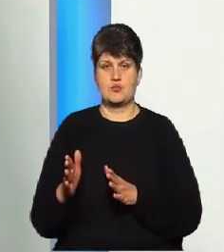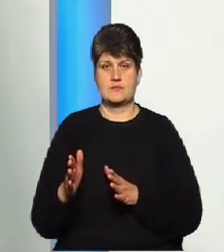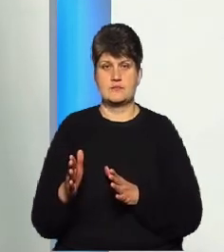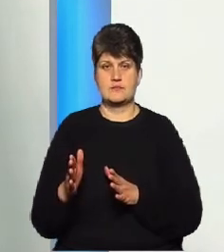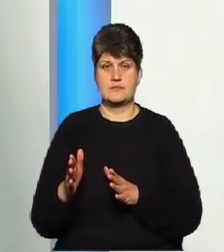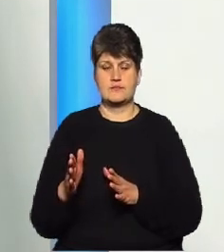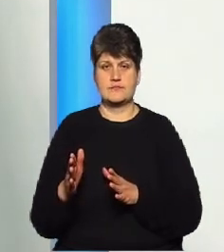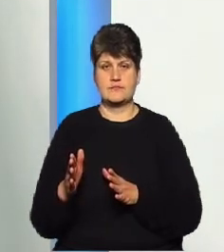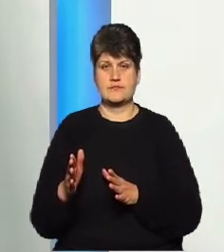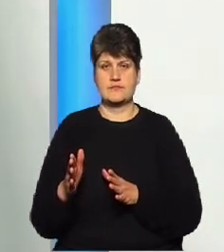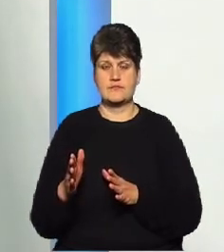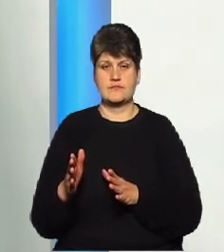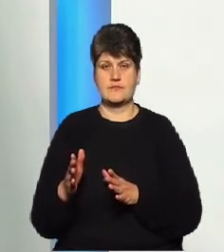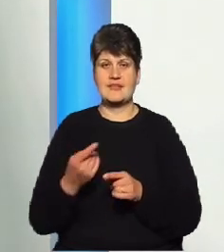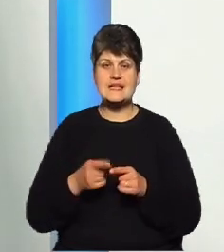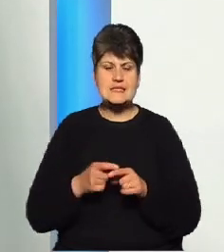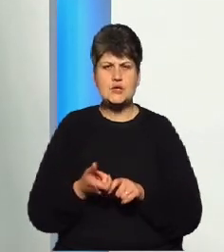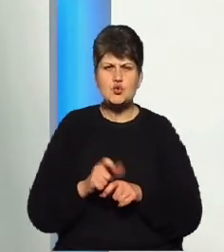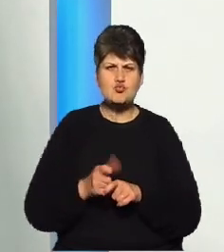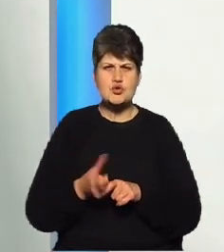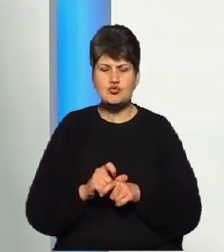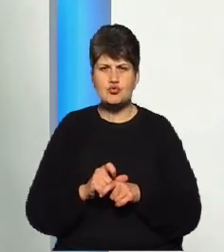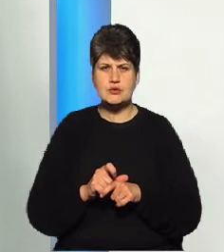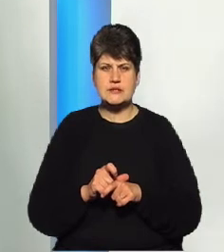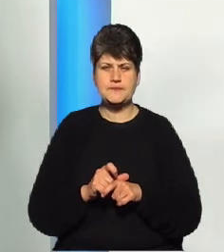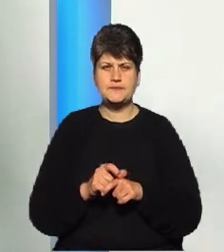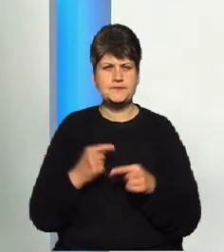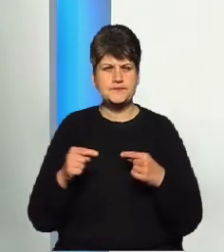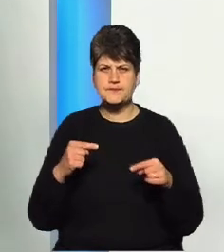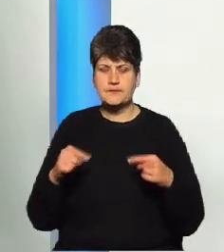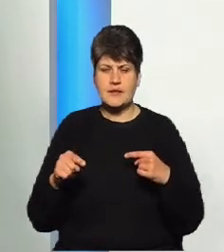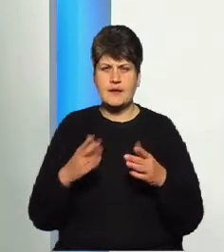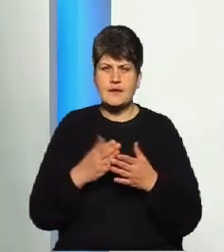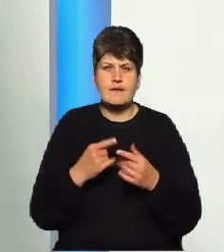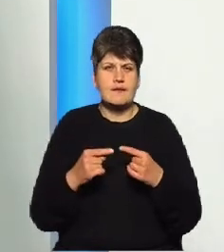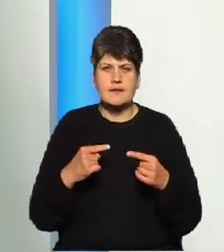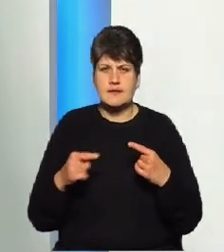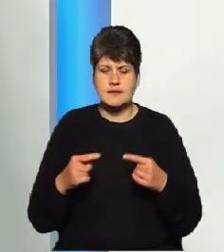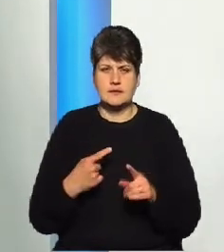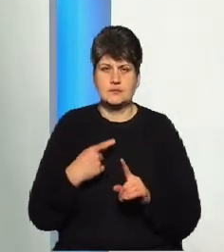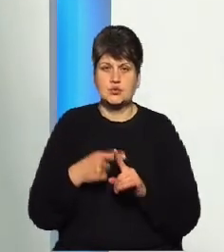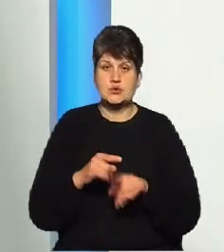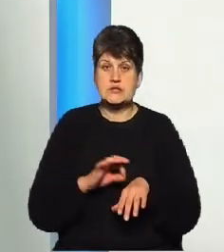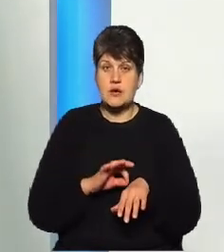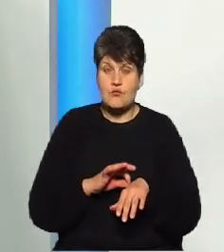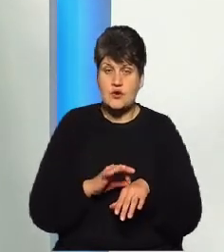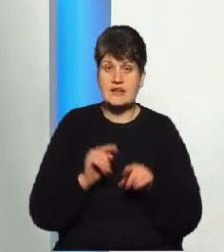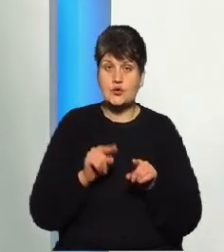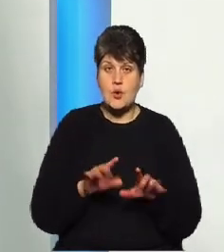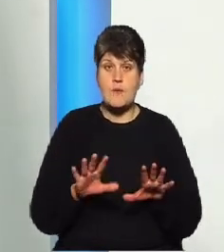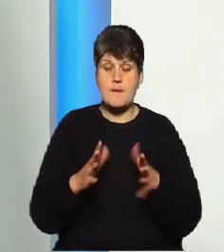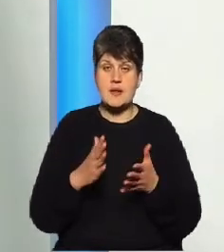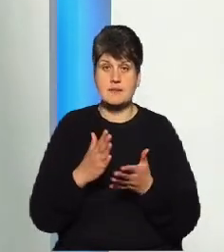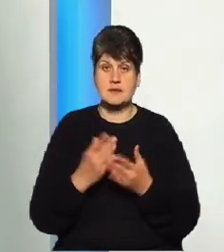Це дуже-дуже диференційовано. Чому? Тому що є різні супутні захворювання, які в такий момент грають дуже важливу роль